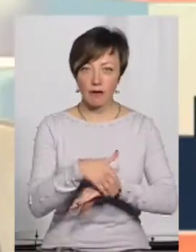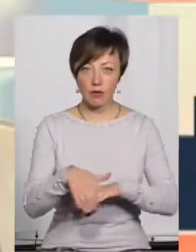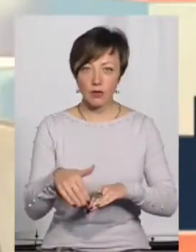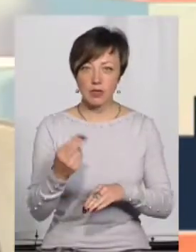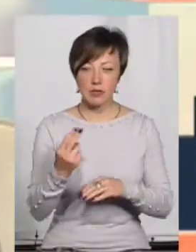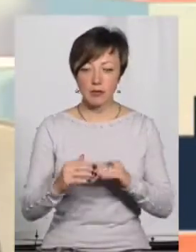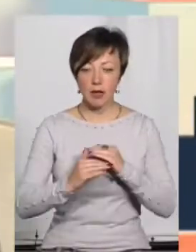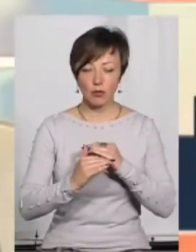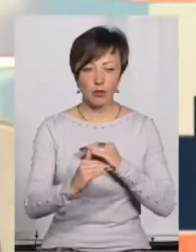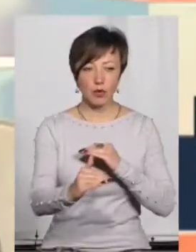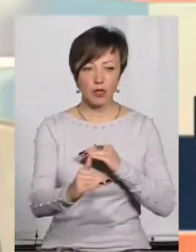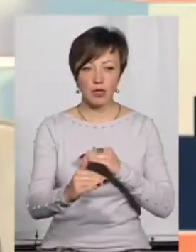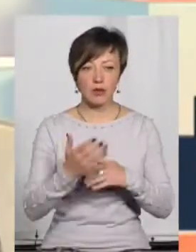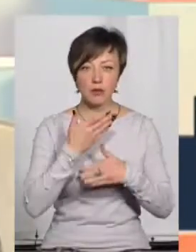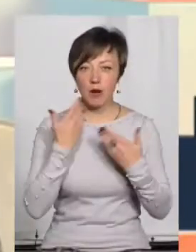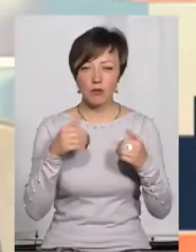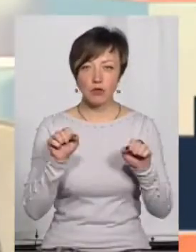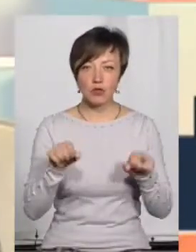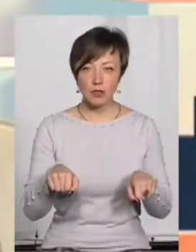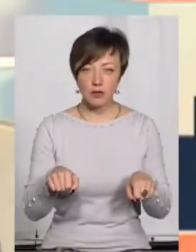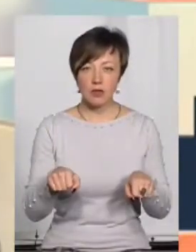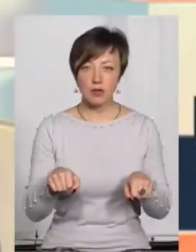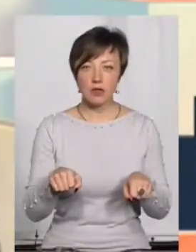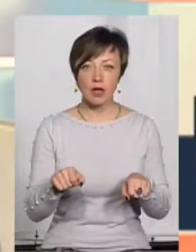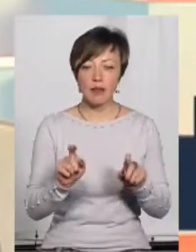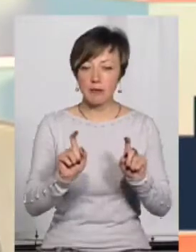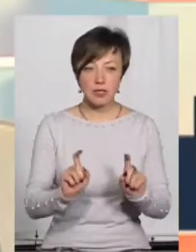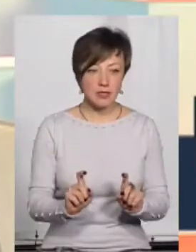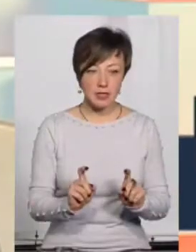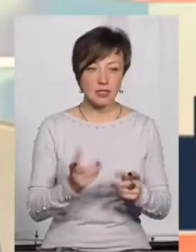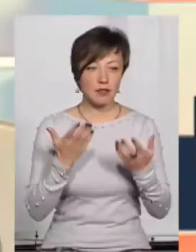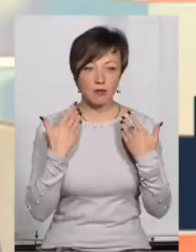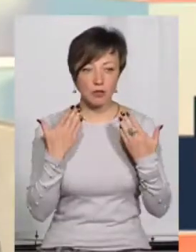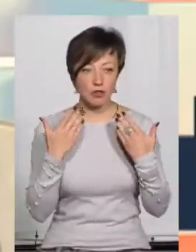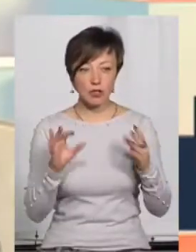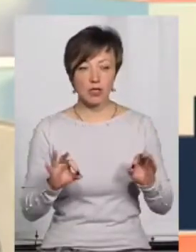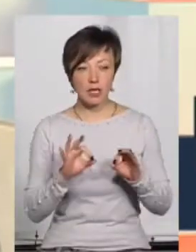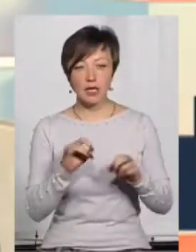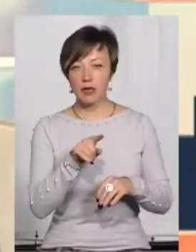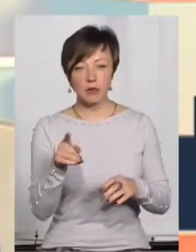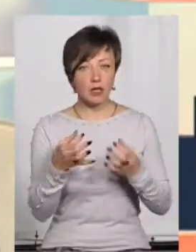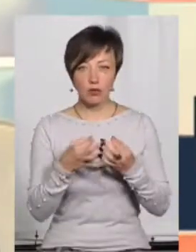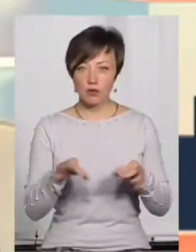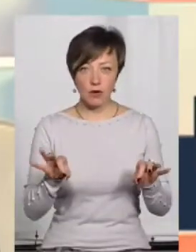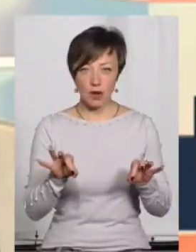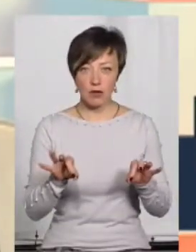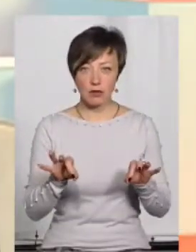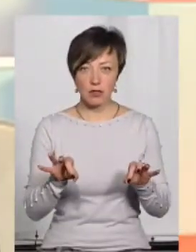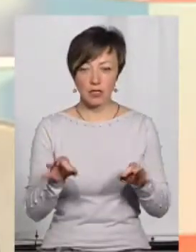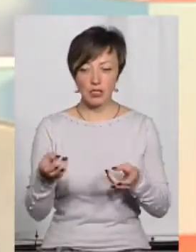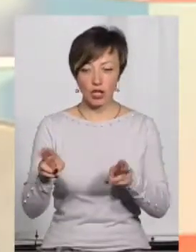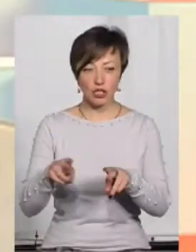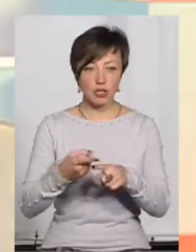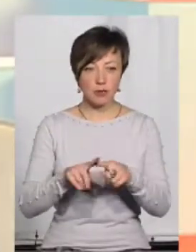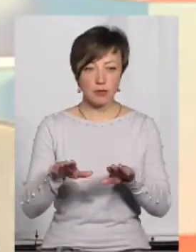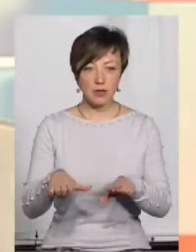такому покритті, не маючи можливості належним чином не присісти, не відпочити. І їм не дозволяли покинути саме це